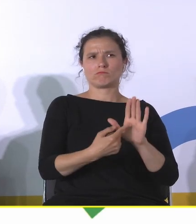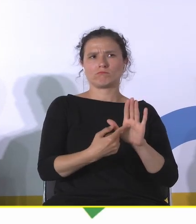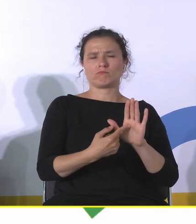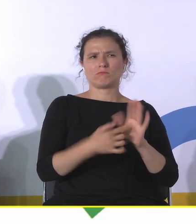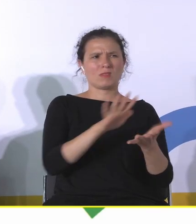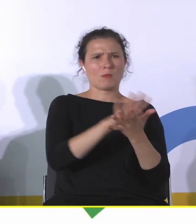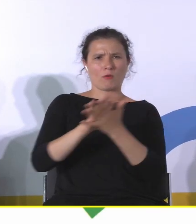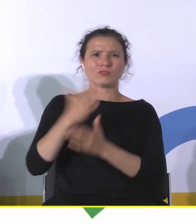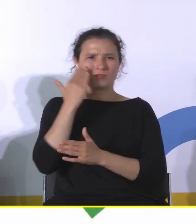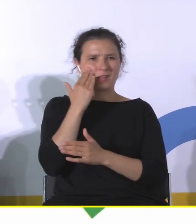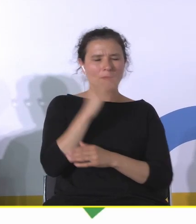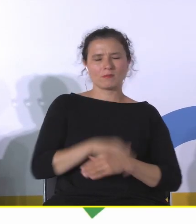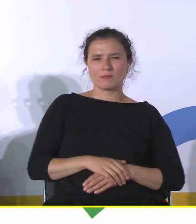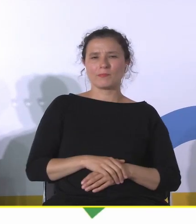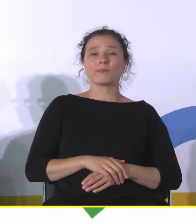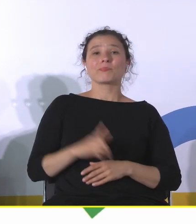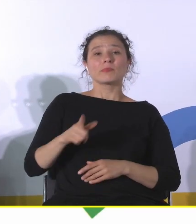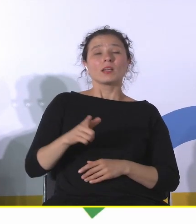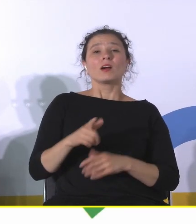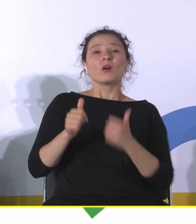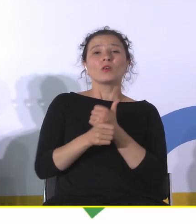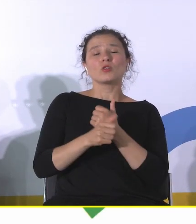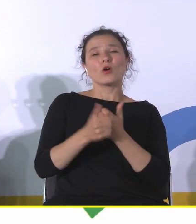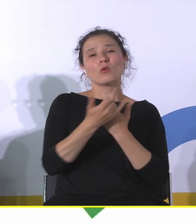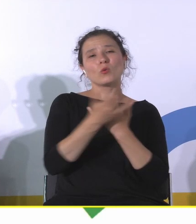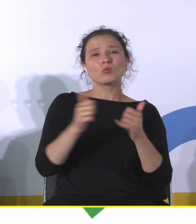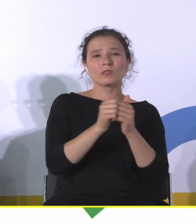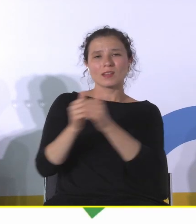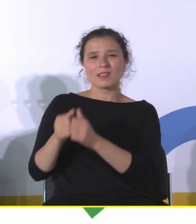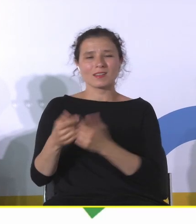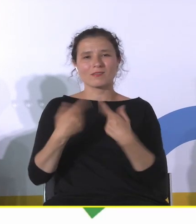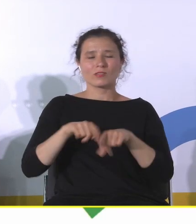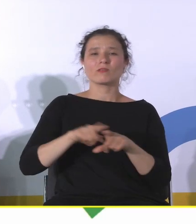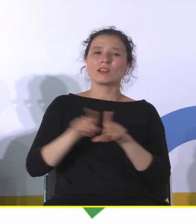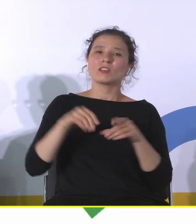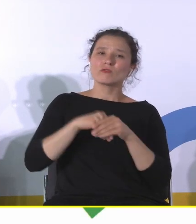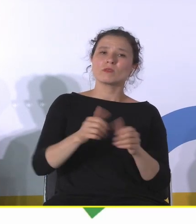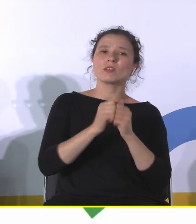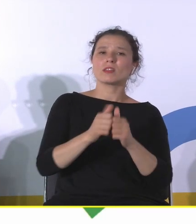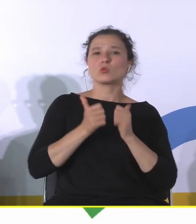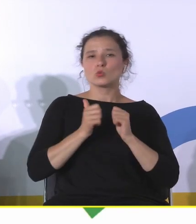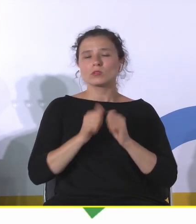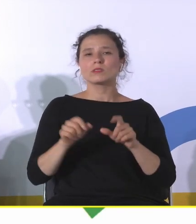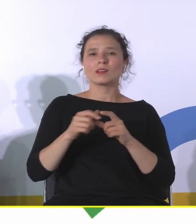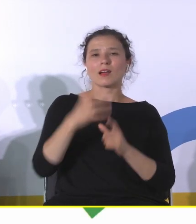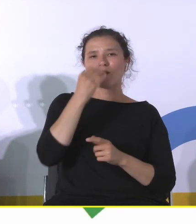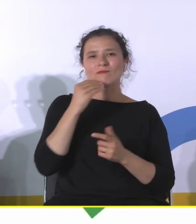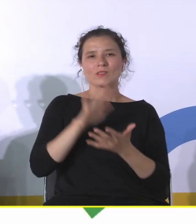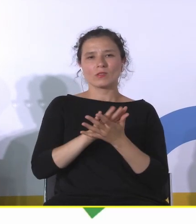odpowiedzią jest pewna wielofunkcyjność, tak, i spełnianie tych funkcji turystycznych, wizerunkowych, ale też funkcji dla społeczności,